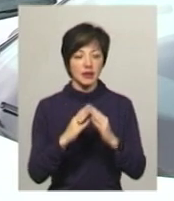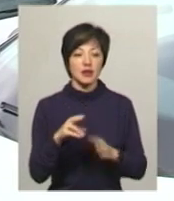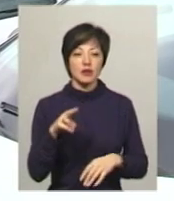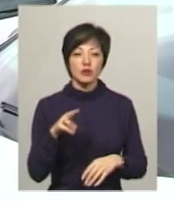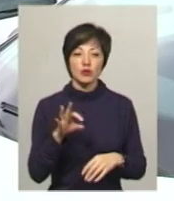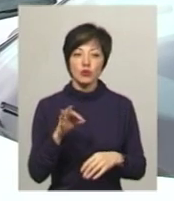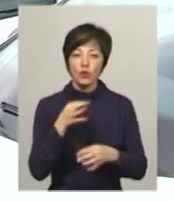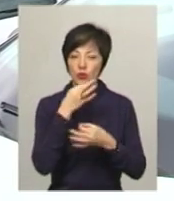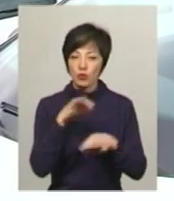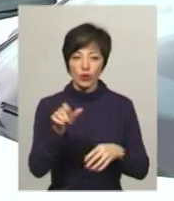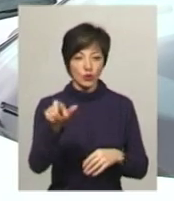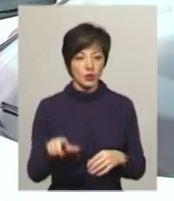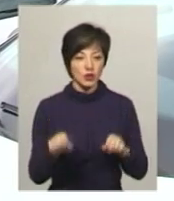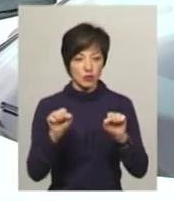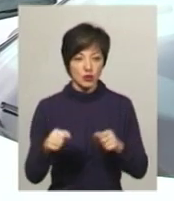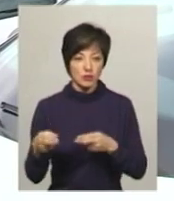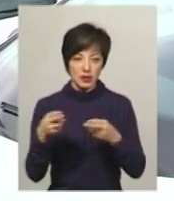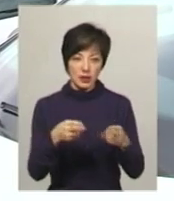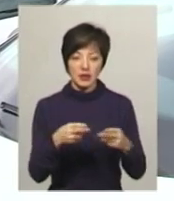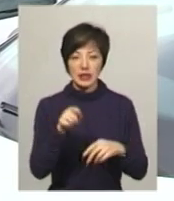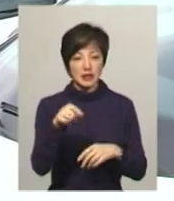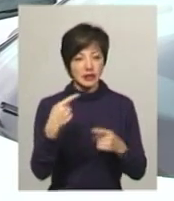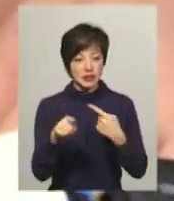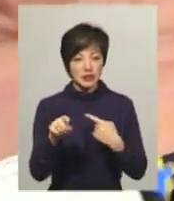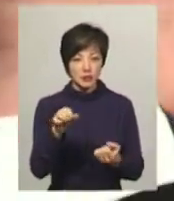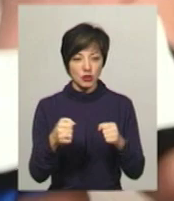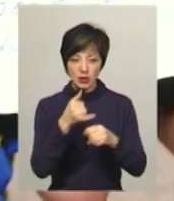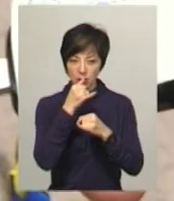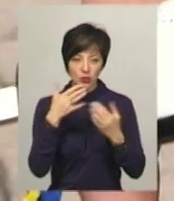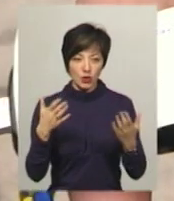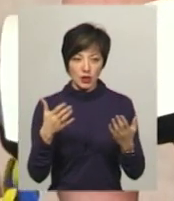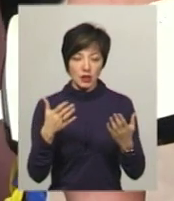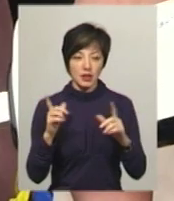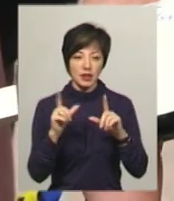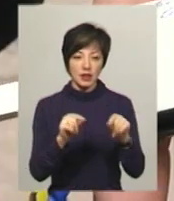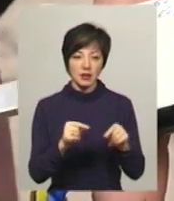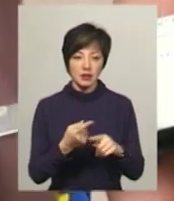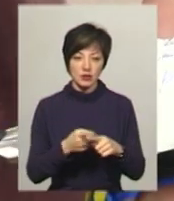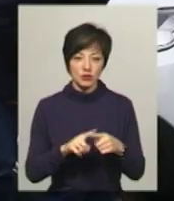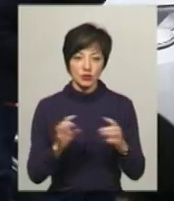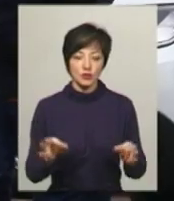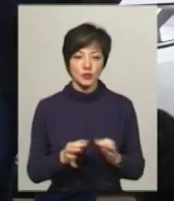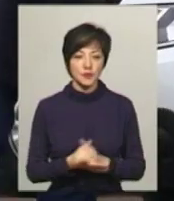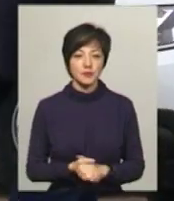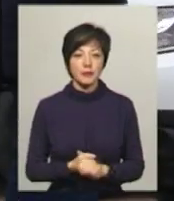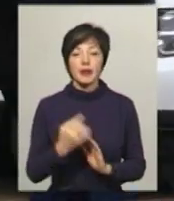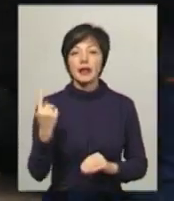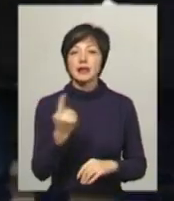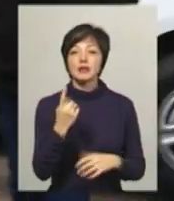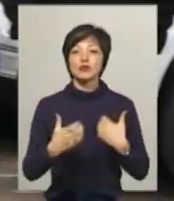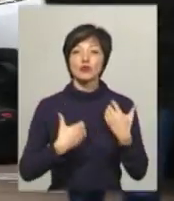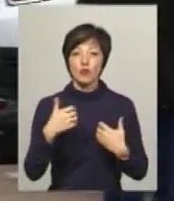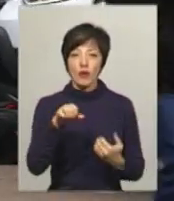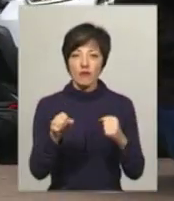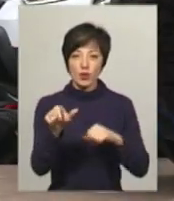любої людини можна під'їхати. Бо вже на тій машині ми не могли там ні їхати нікуди, а на всіх теж під'їхали. Єдине, що турбує